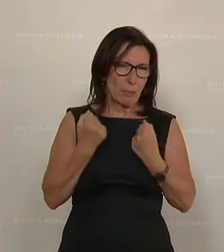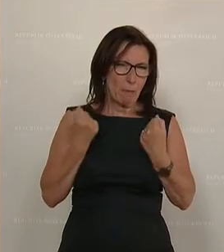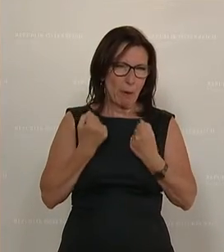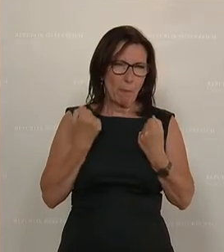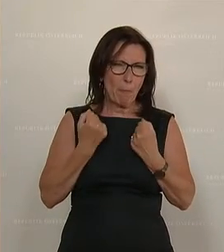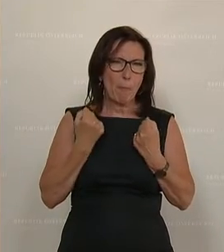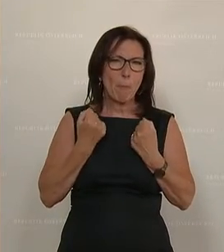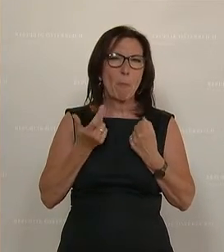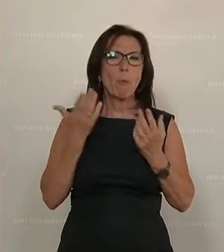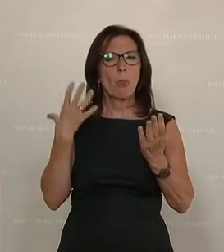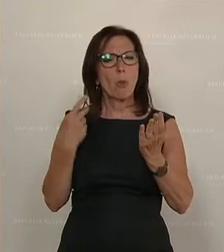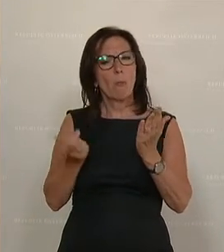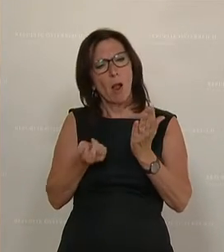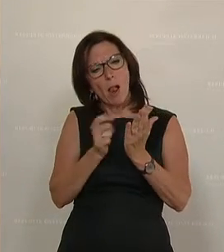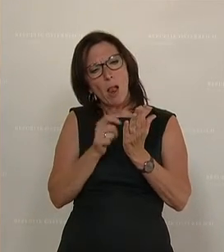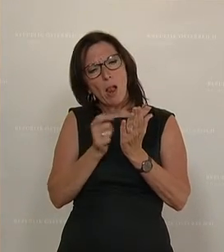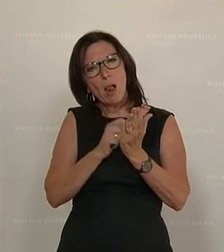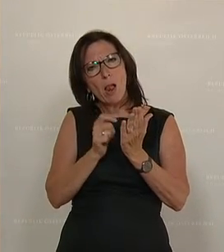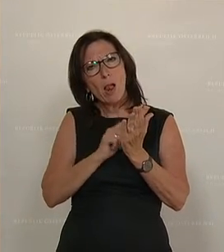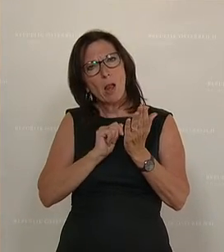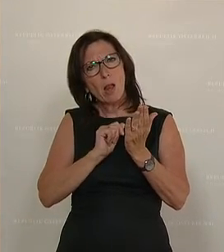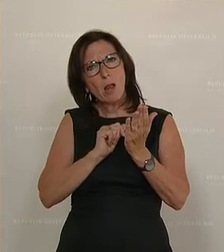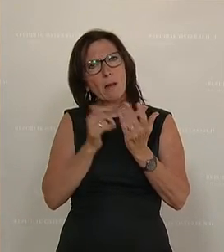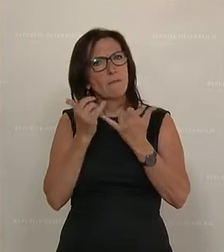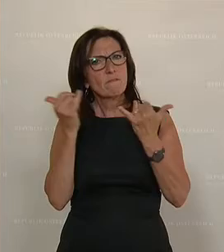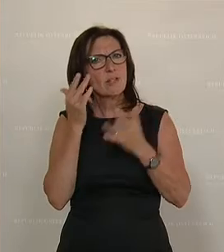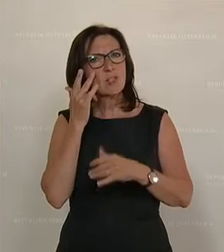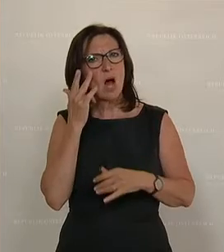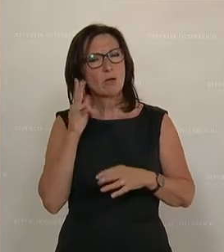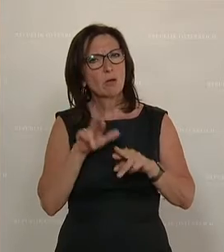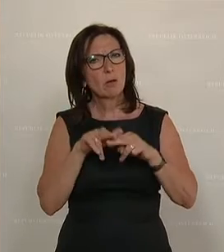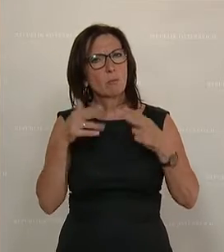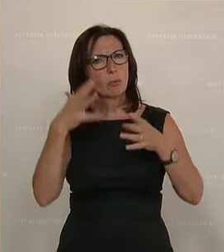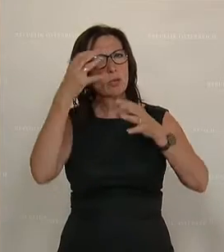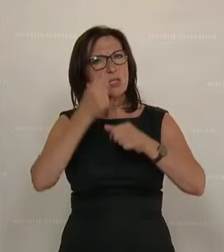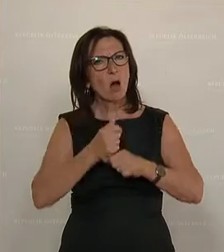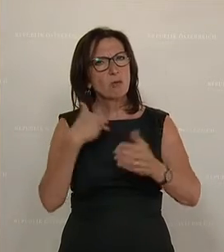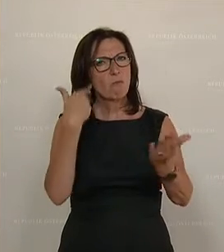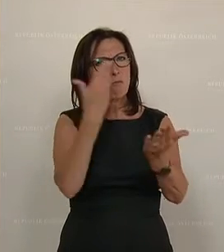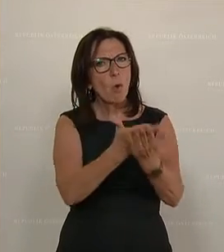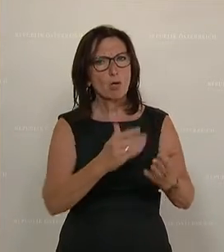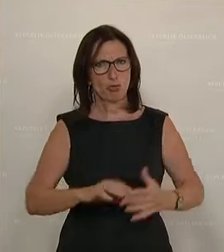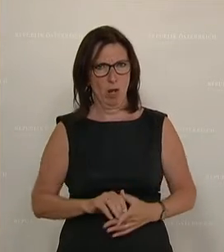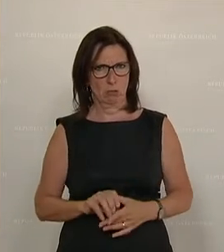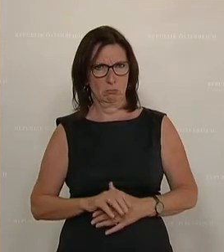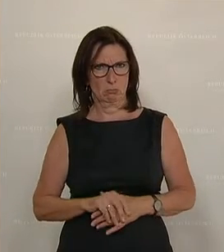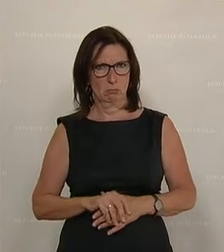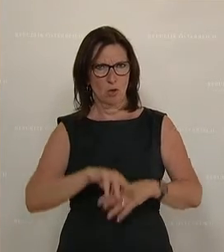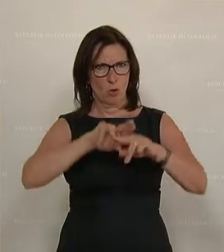nachzusehen, wie ist denn das in diesem Bundeshaushaltsvorschlag und in dem